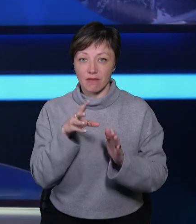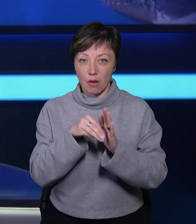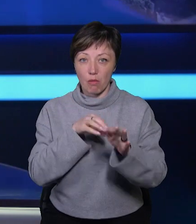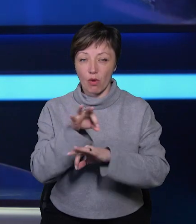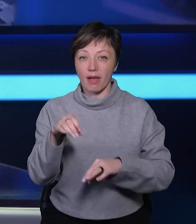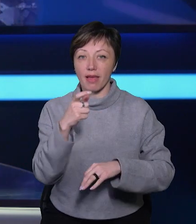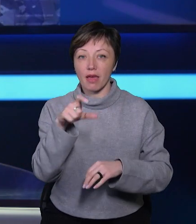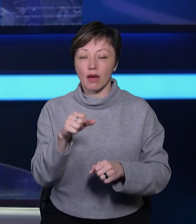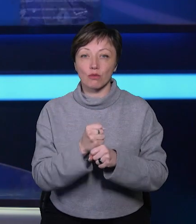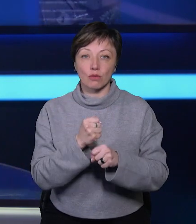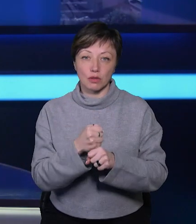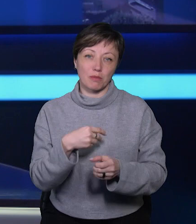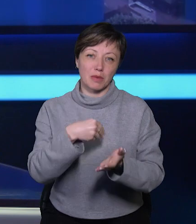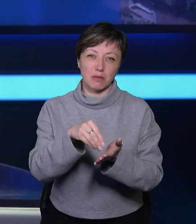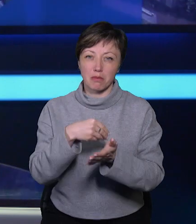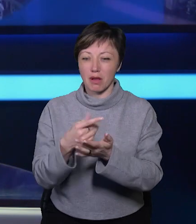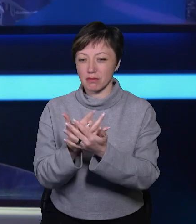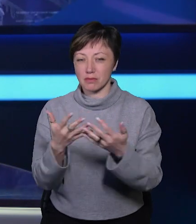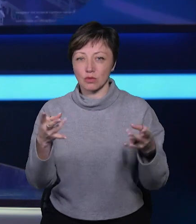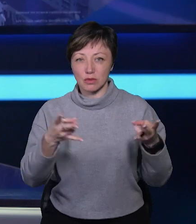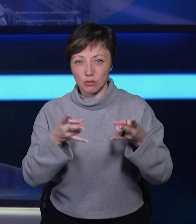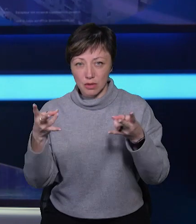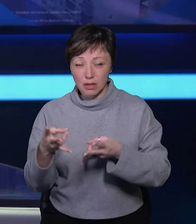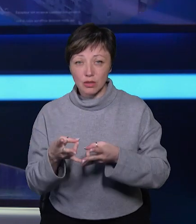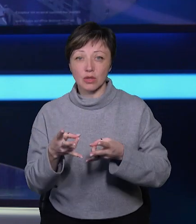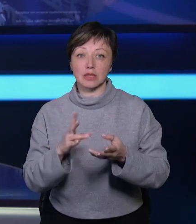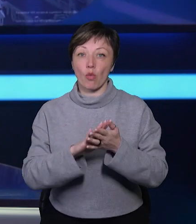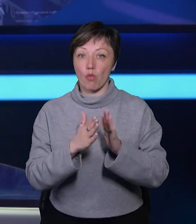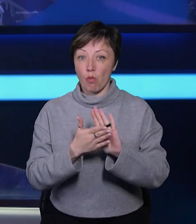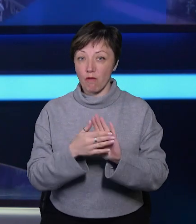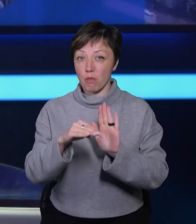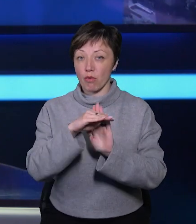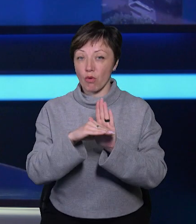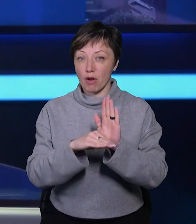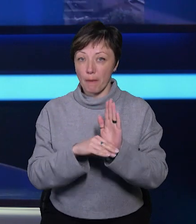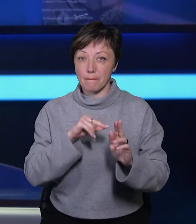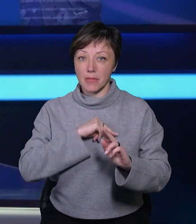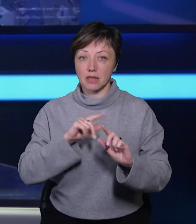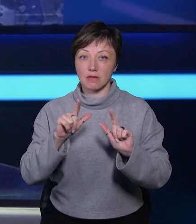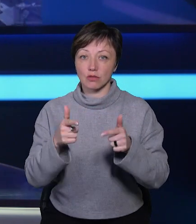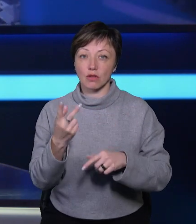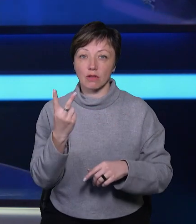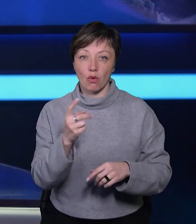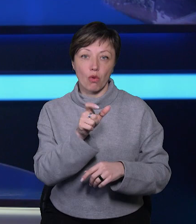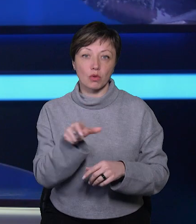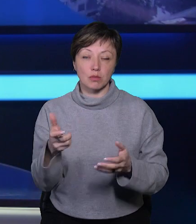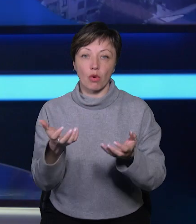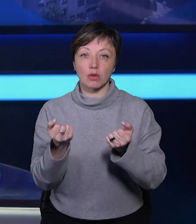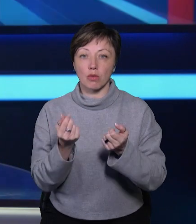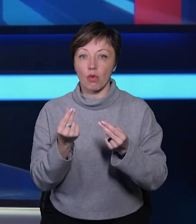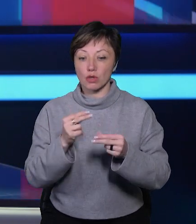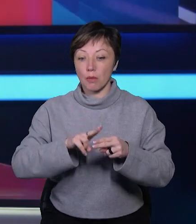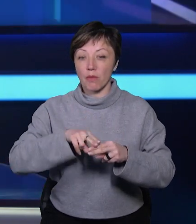обладнання, запчастини, інструменти, аксесуари та меблі. За умовами програми працевлаштували двох осіб. Отримані кошти